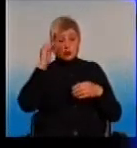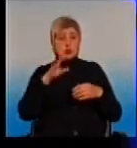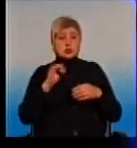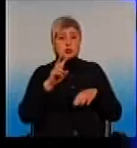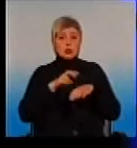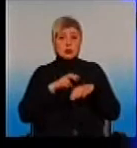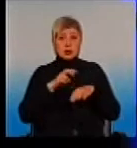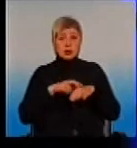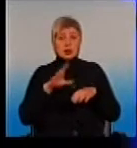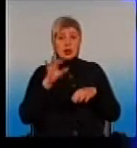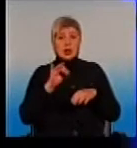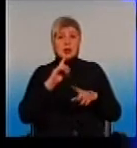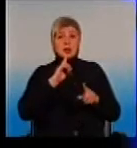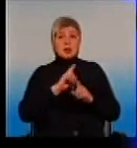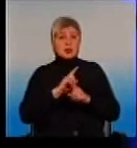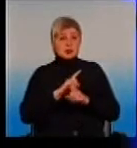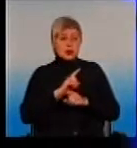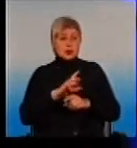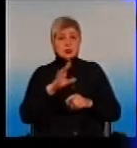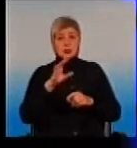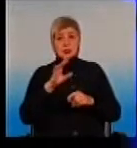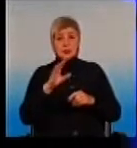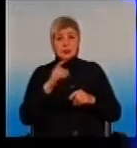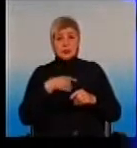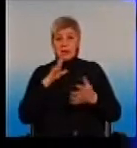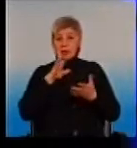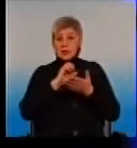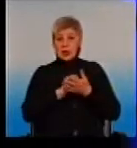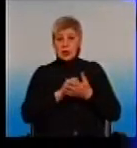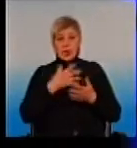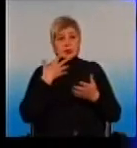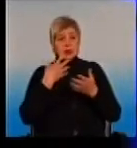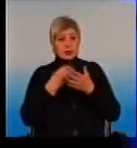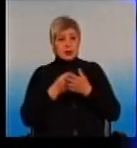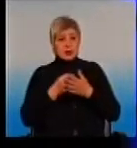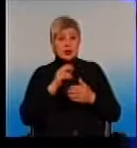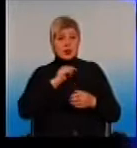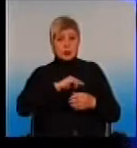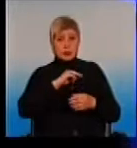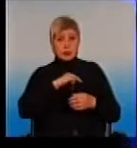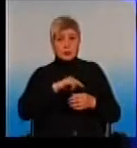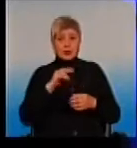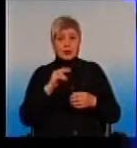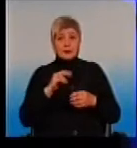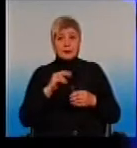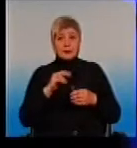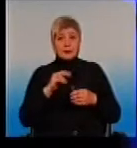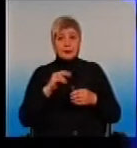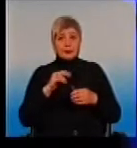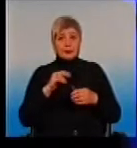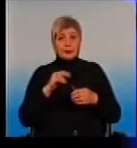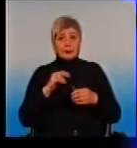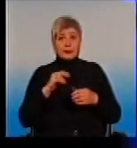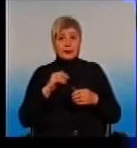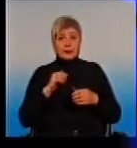и регистраторы еще занимаются своей основной работой, да, то есть дополнительного персонала им никто не выдал. Никто там, допустим, когда эти старые добрые времена